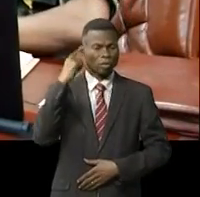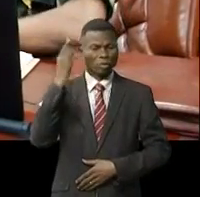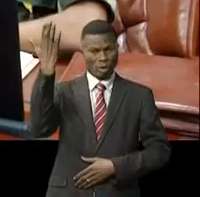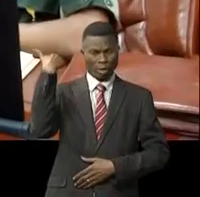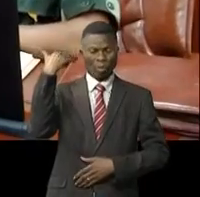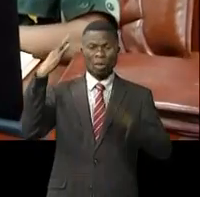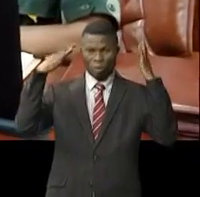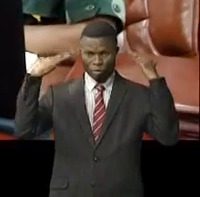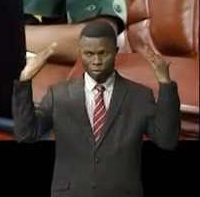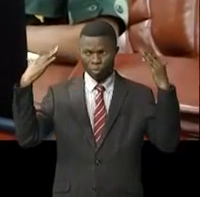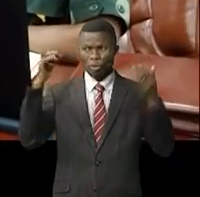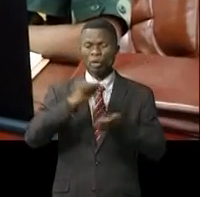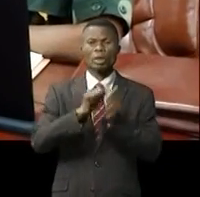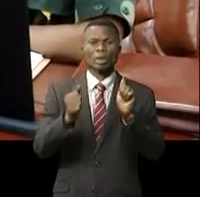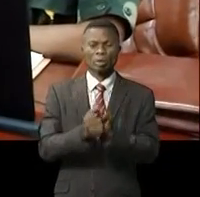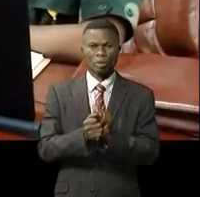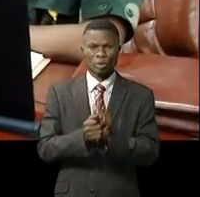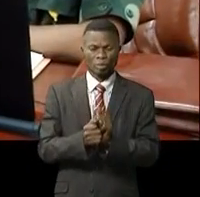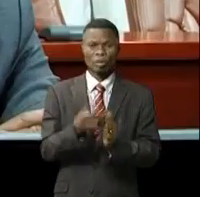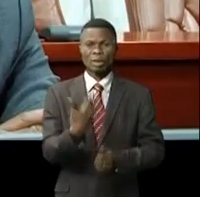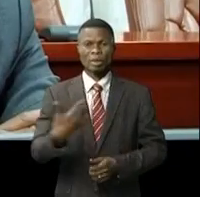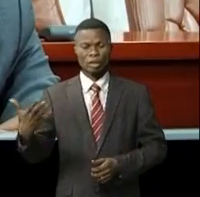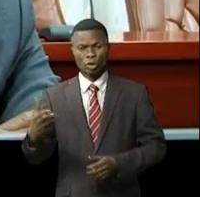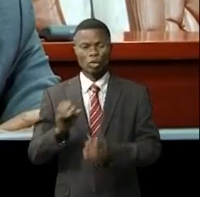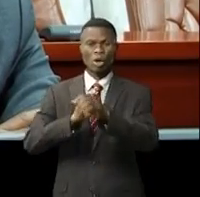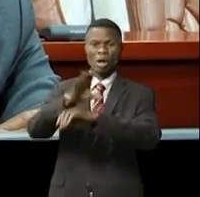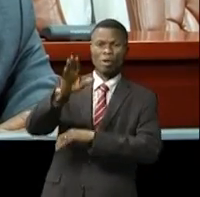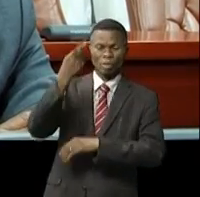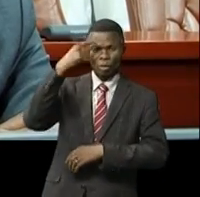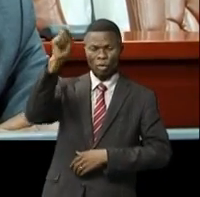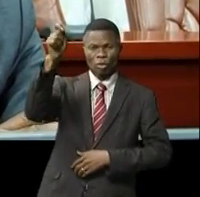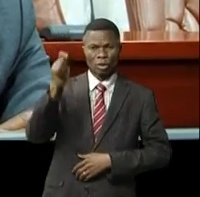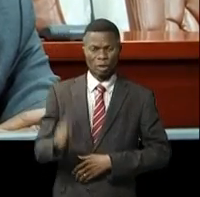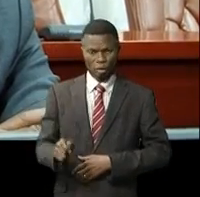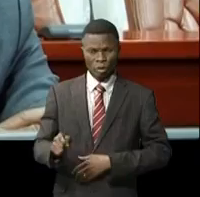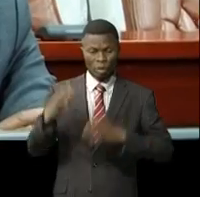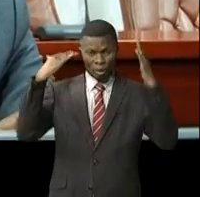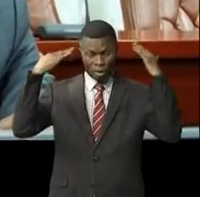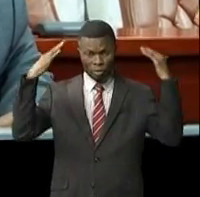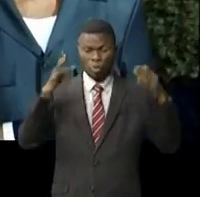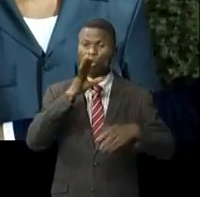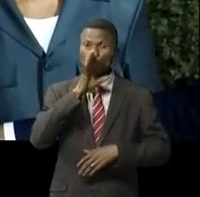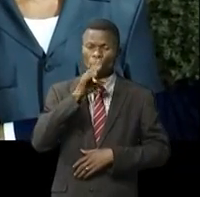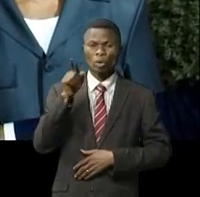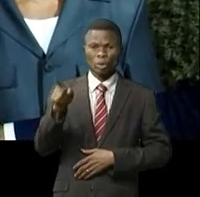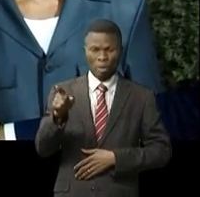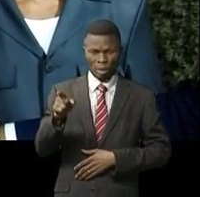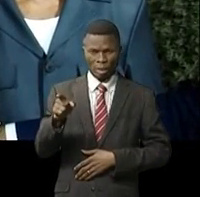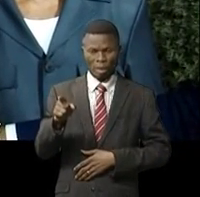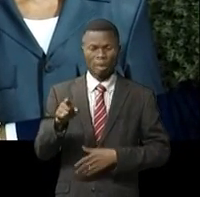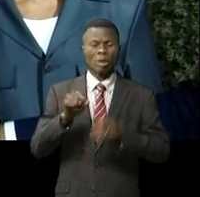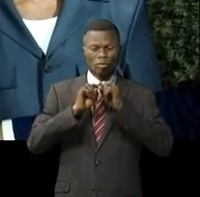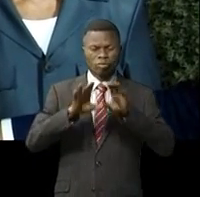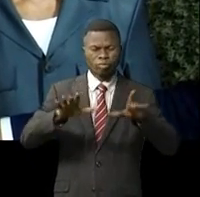jours de bruit au sujet du circuit de l'approvisionnement de l'armée. C'était des bruits qui ont été répandus, y